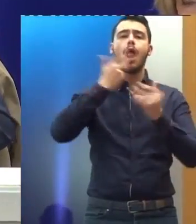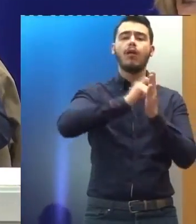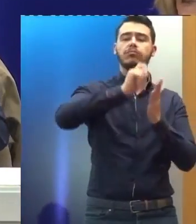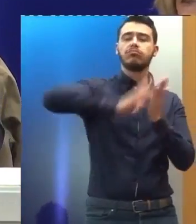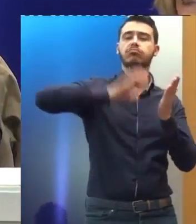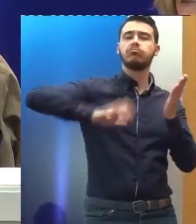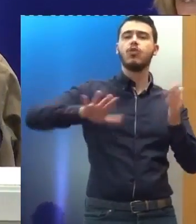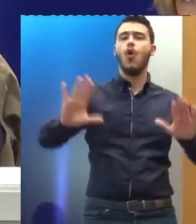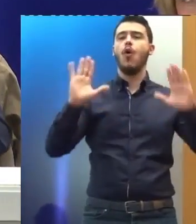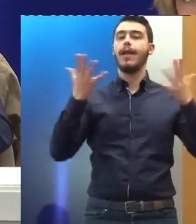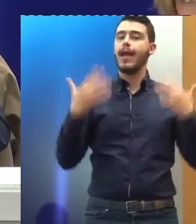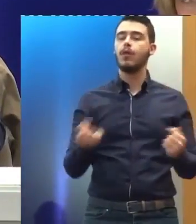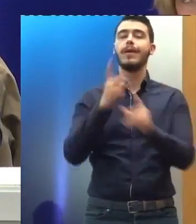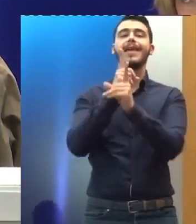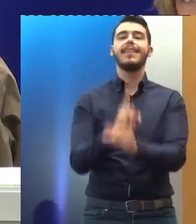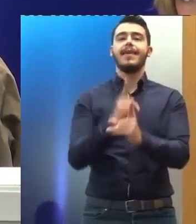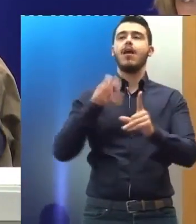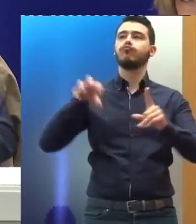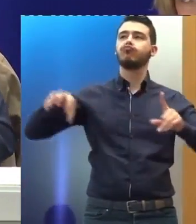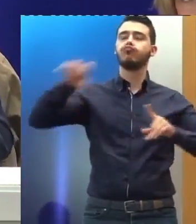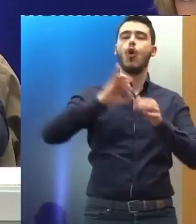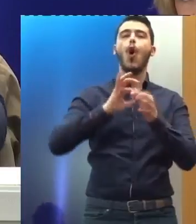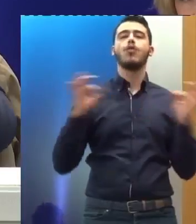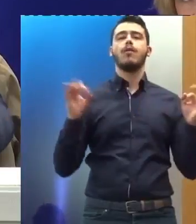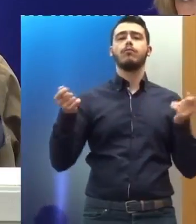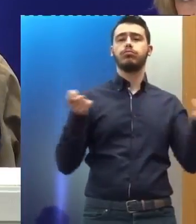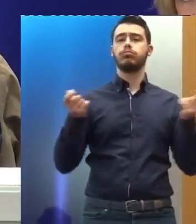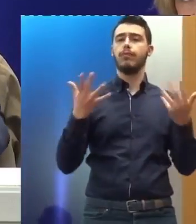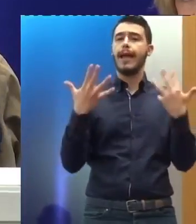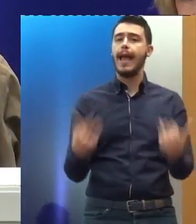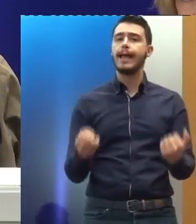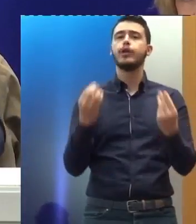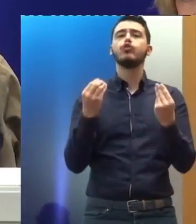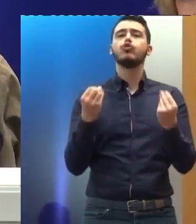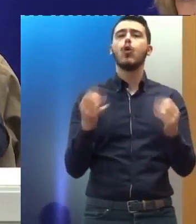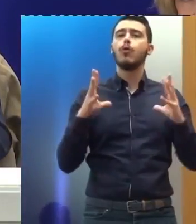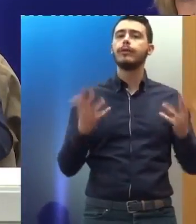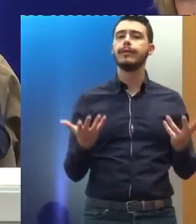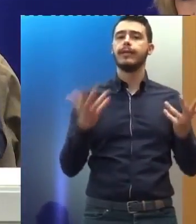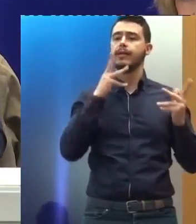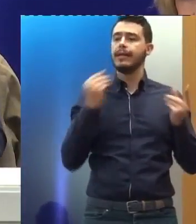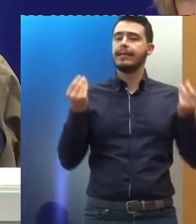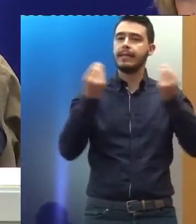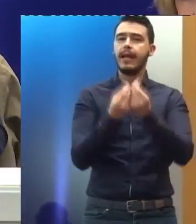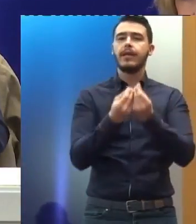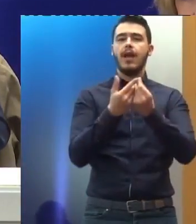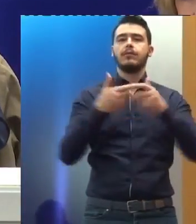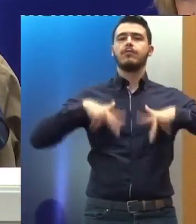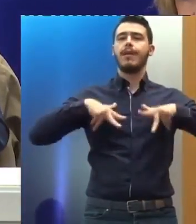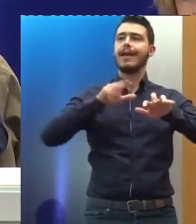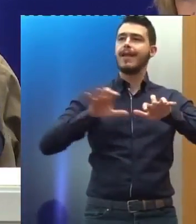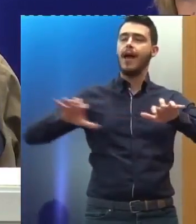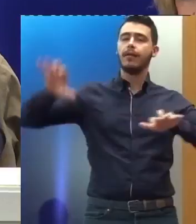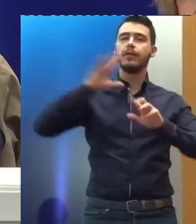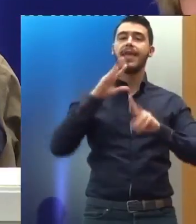οποία με έναν χαρακτήρα πολύπλευρο και εξελισσόμενο δίνουν την